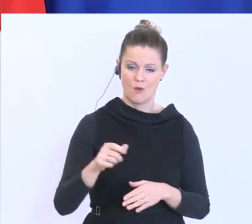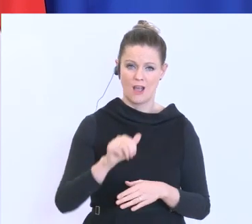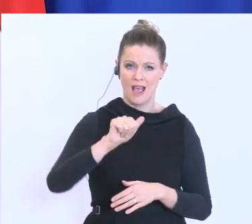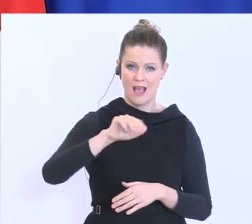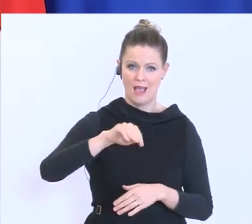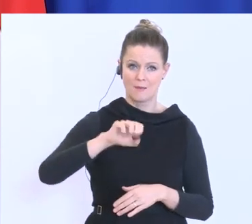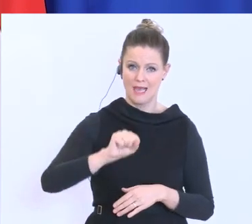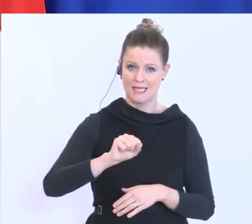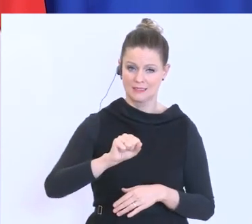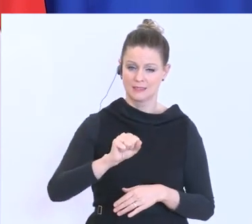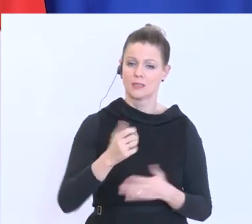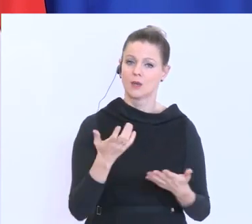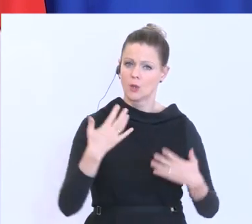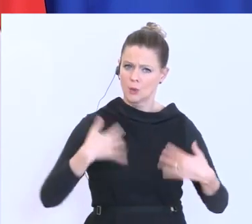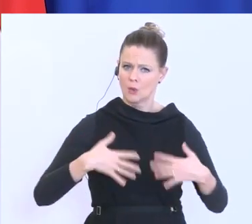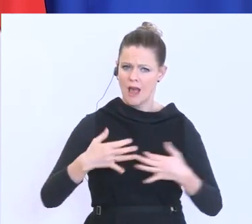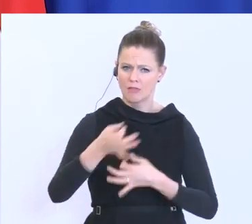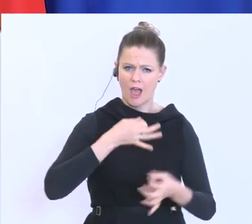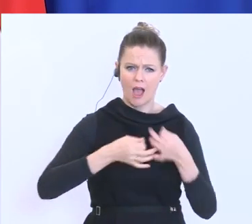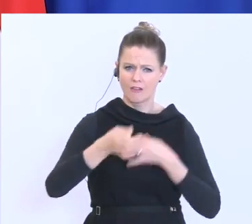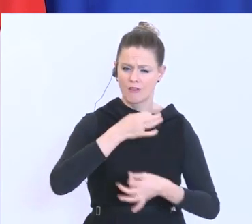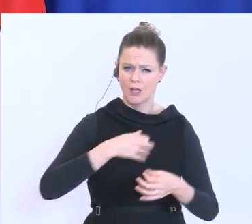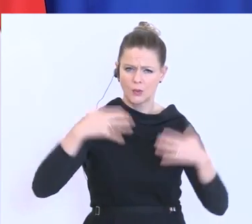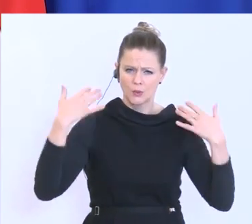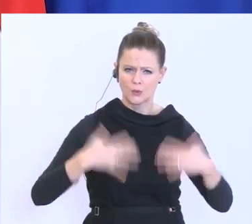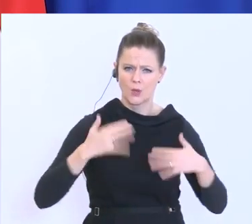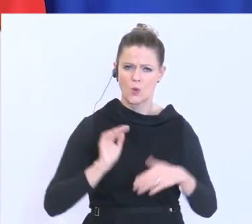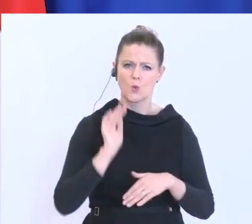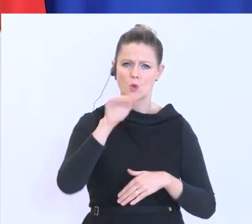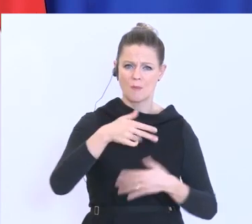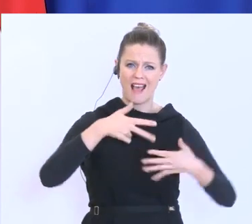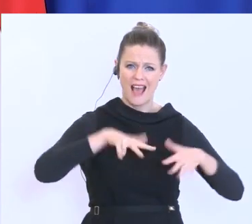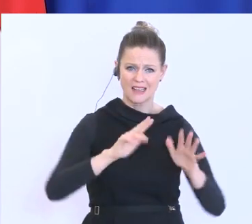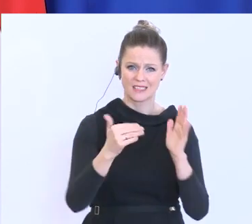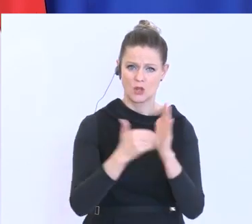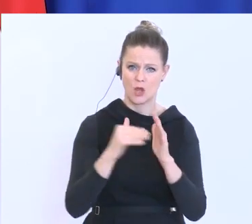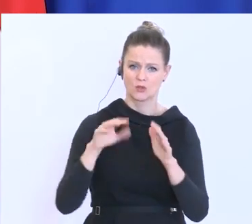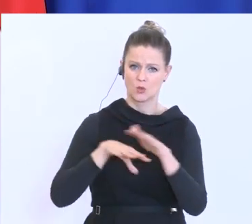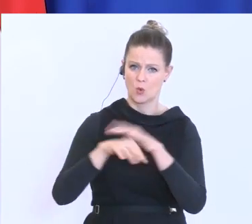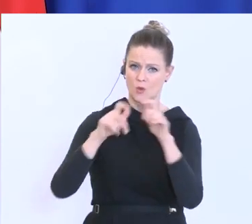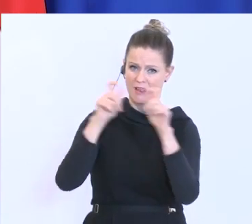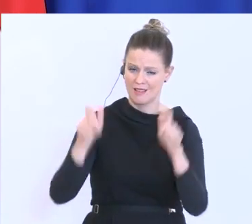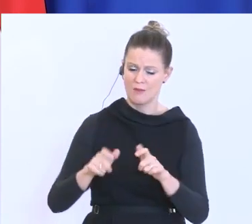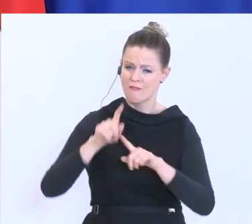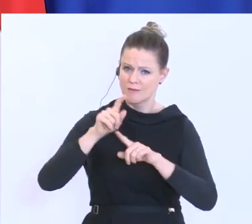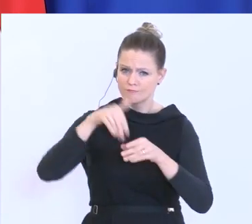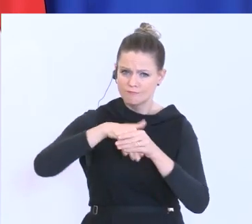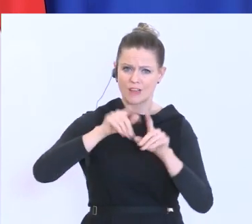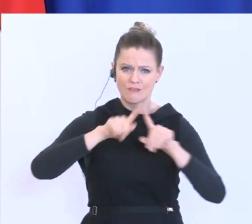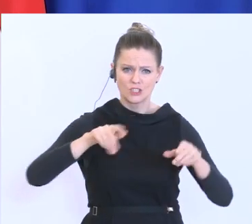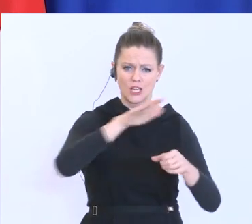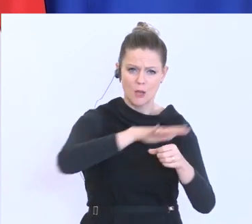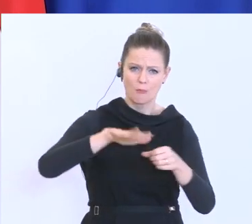Nachfrage ist enorm groß. Über 18.000 Unternehmen haben sich von unterschiedlichen Branchen und unterschiedlichen